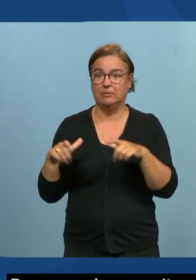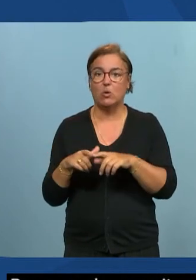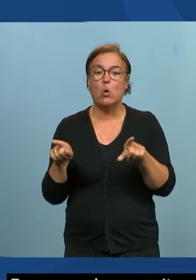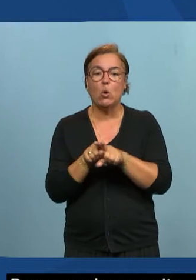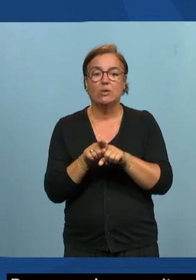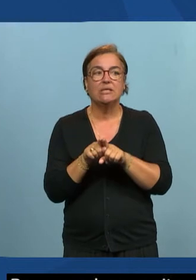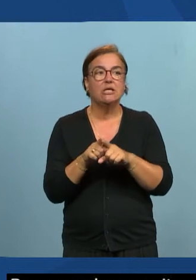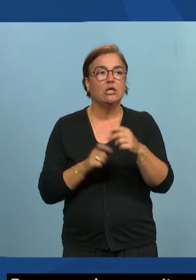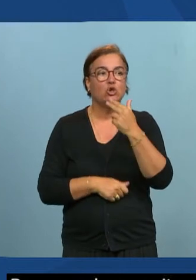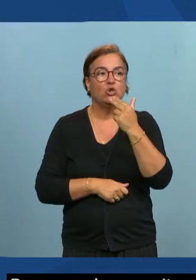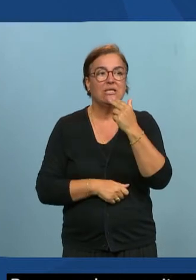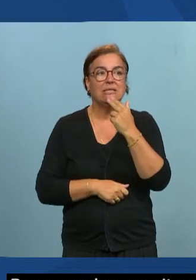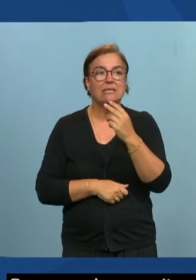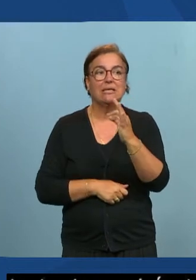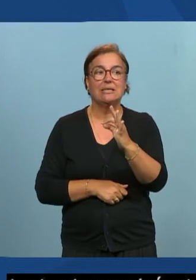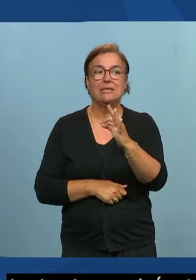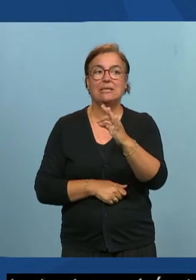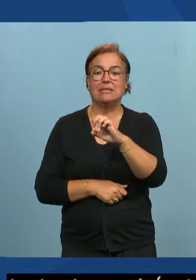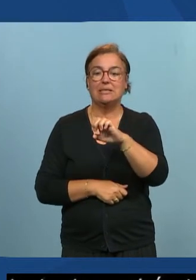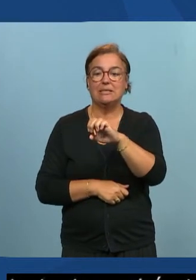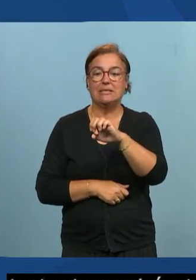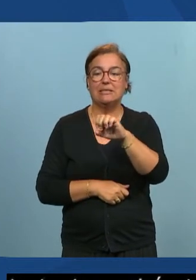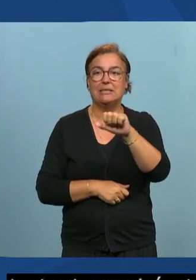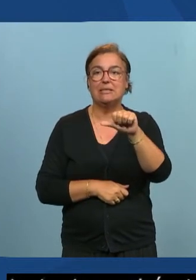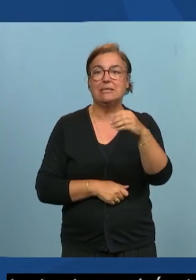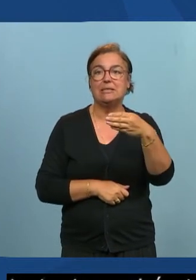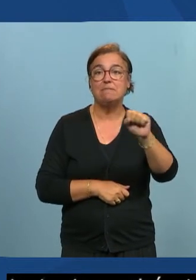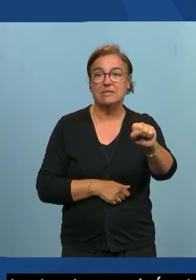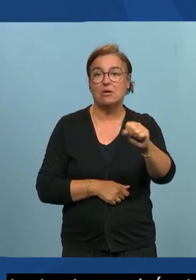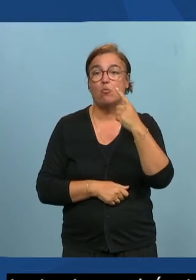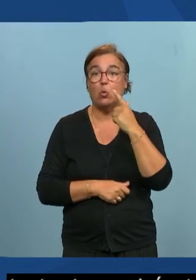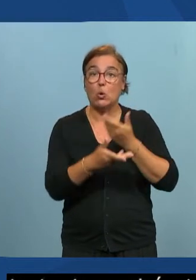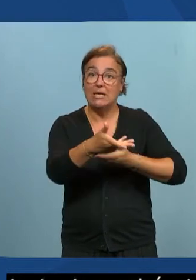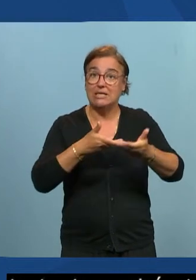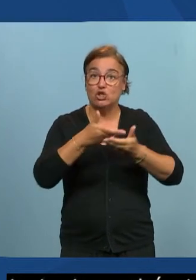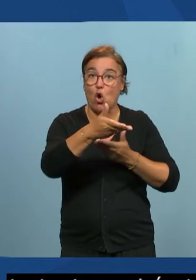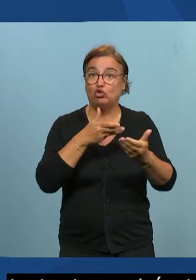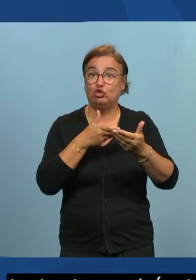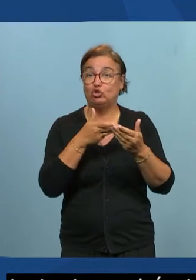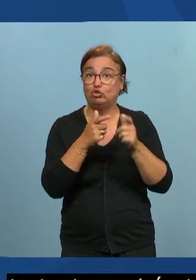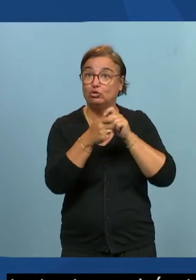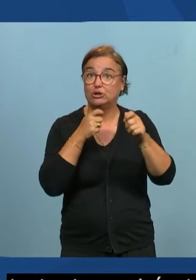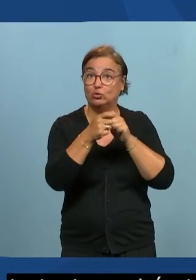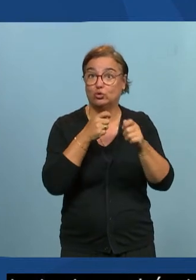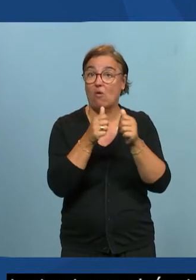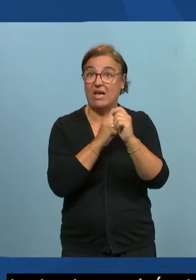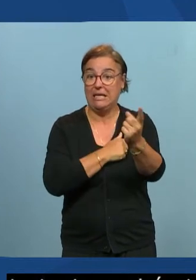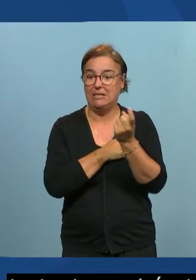pour utiliser les échanges par chat ou par visio avec mon équip et mon client et Tadeo pour